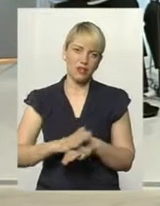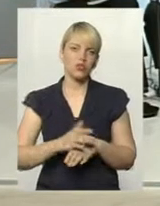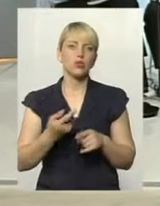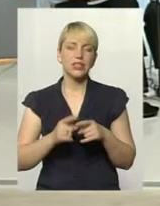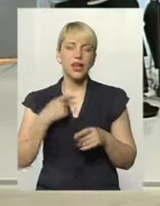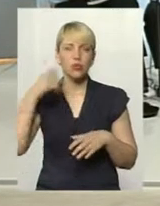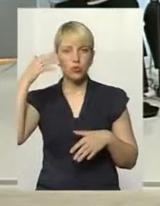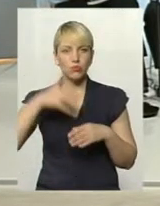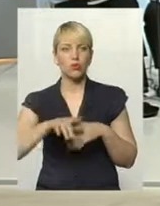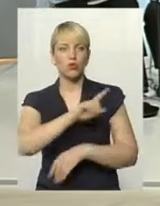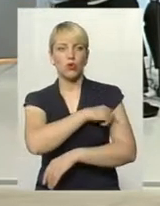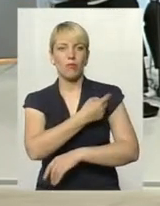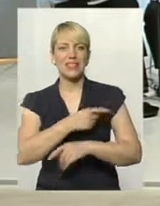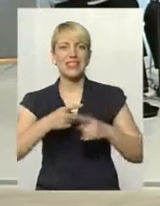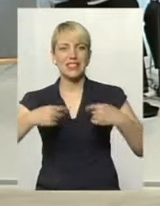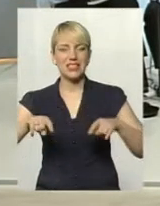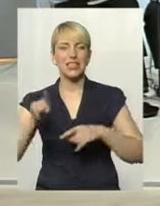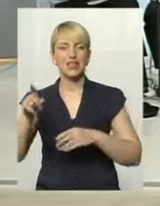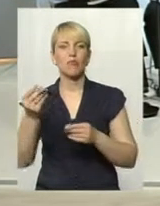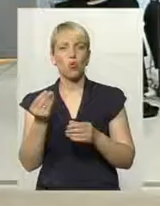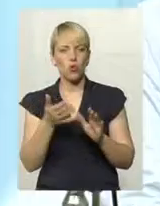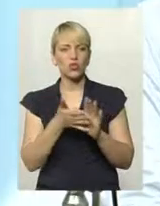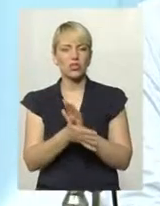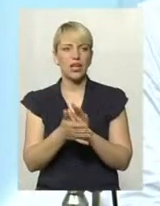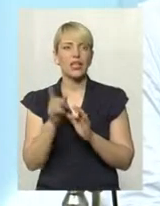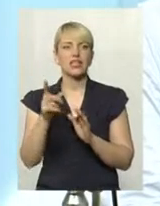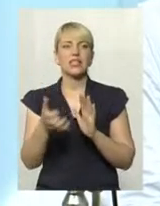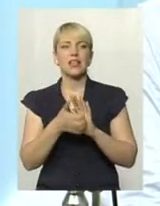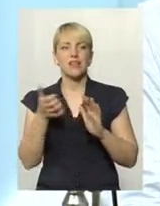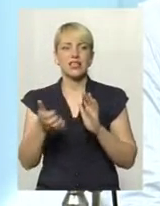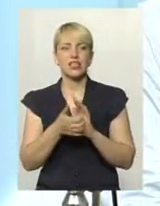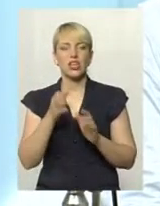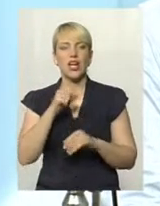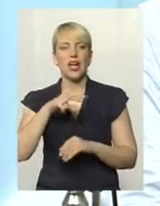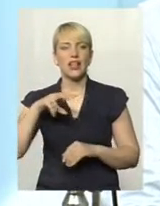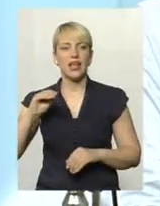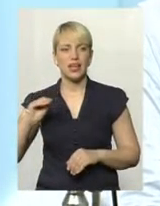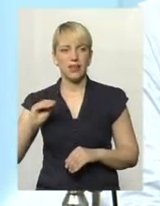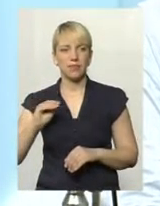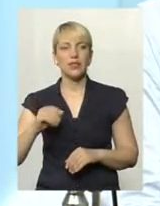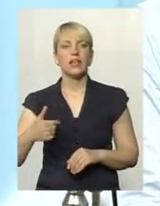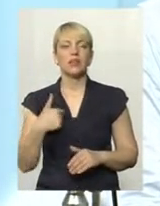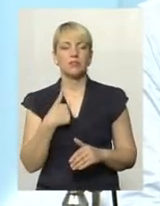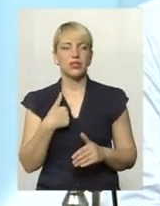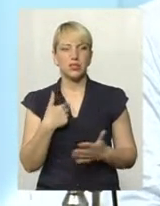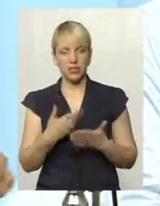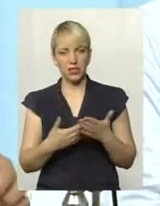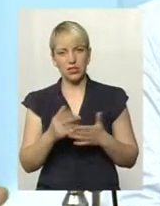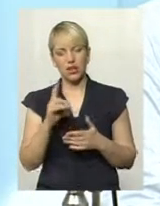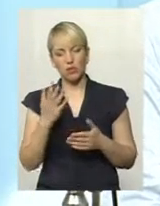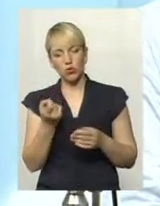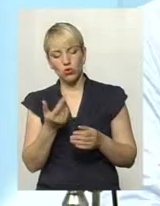що на медицину там бідуть великі кошти. І що їх завжди не вистачає. Але ж, мені кажуть, якби ці кошти